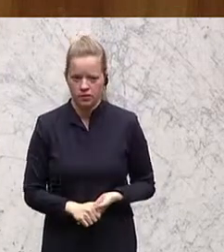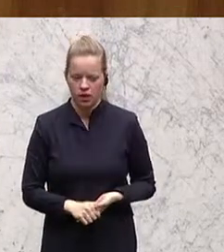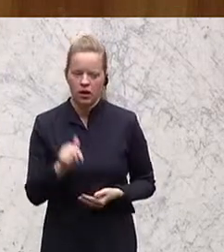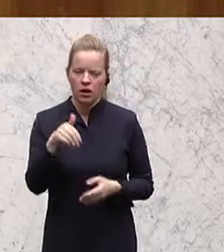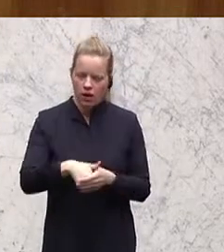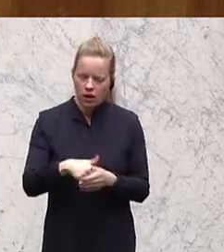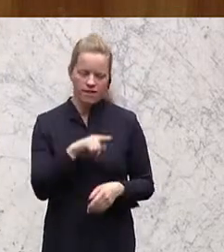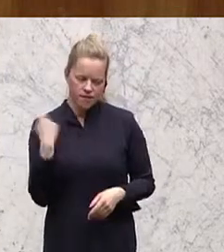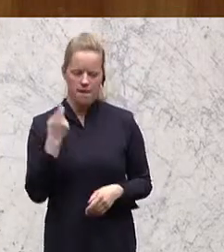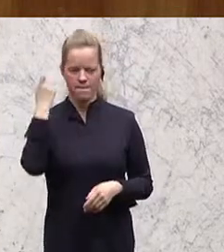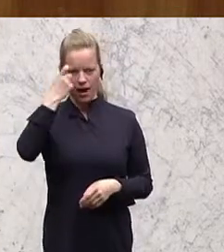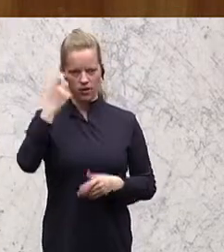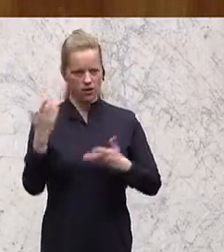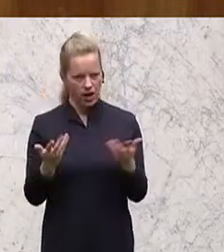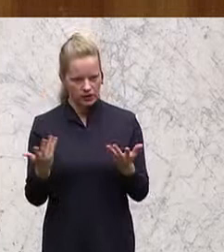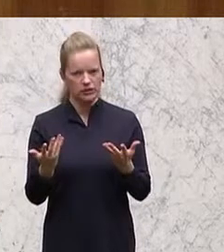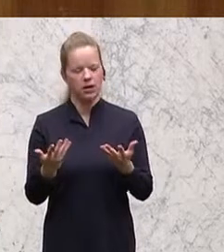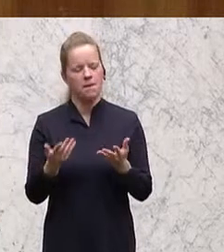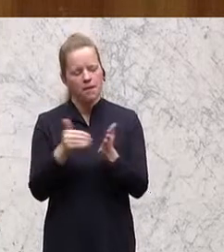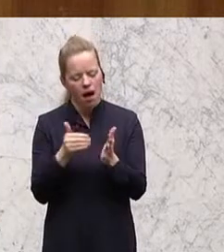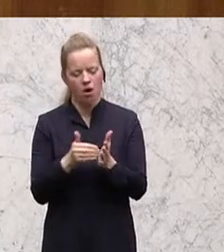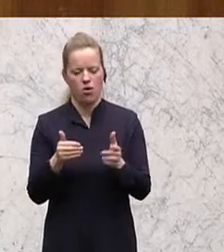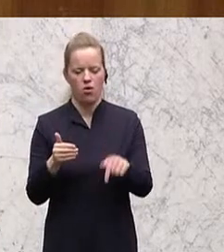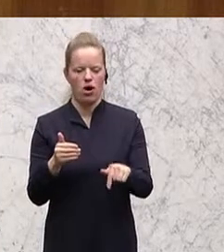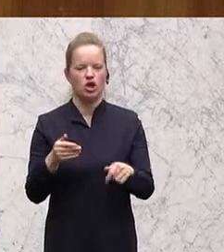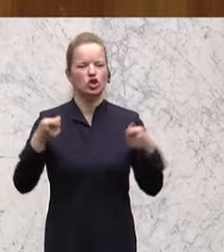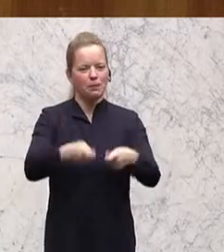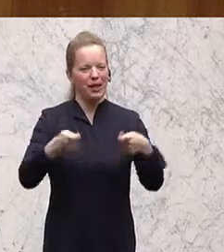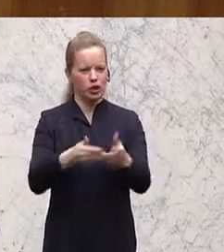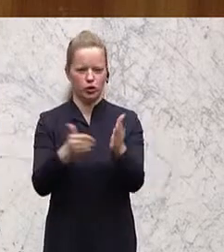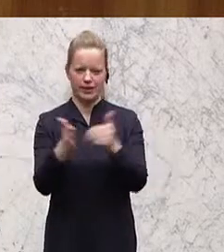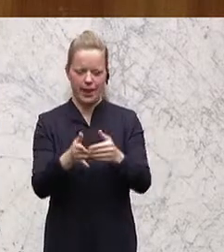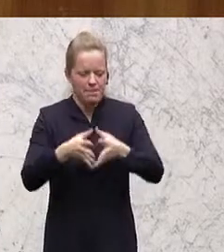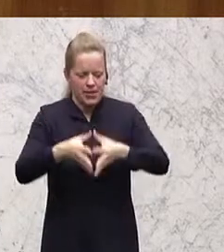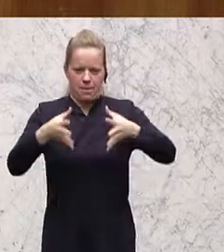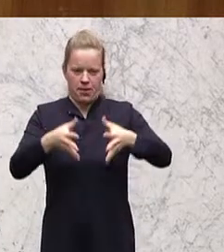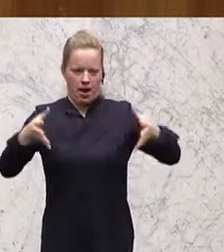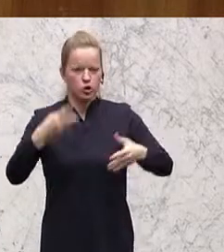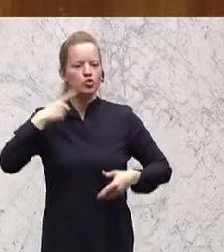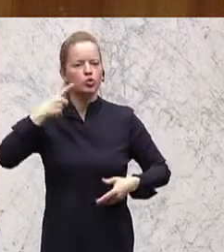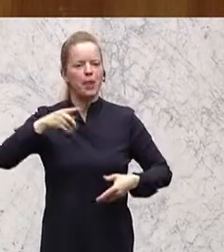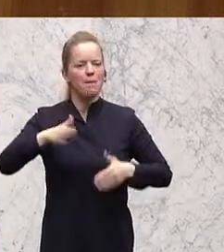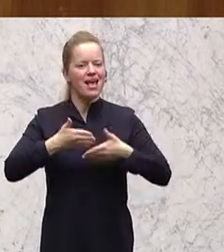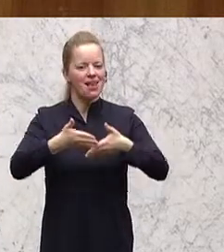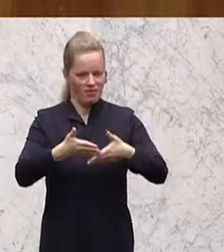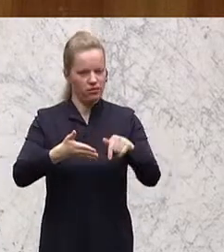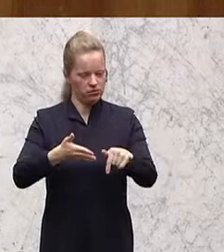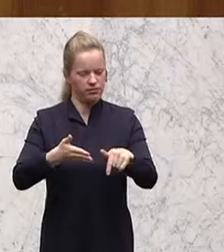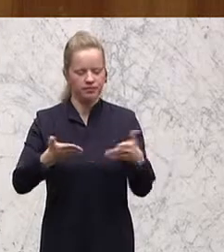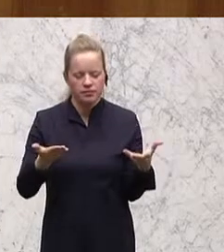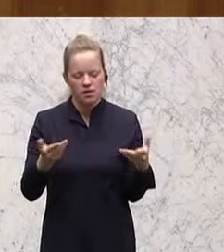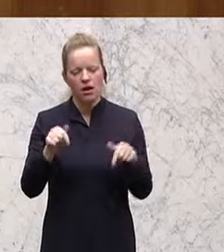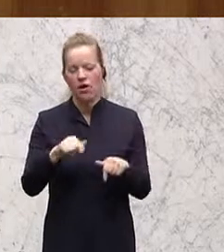Wir sind auch der Meinung, dass es einen groß angelegten Ausbau des Stipendiensystems braucht. Für uns ist klar,